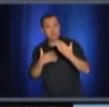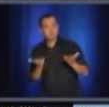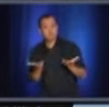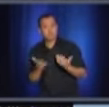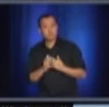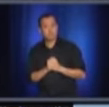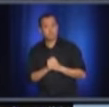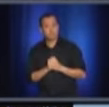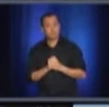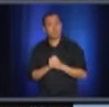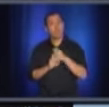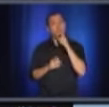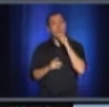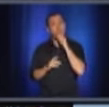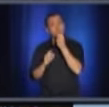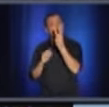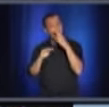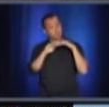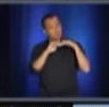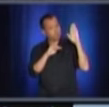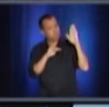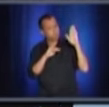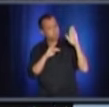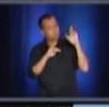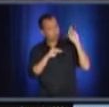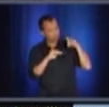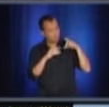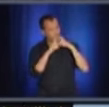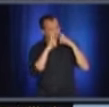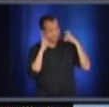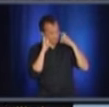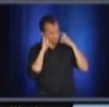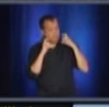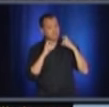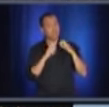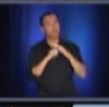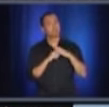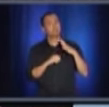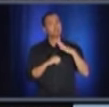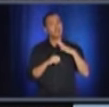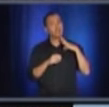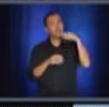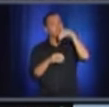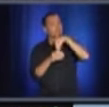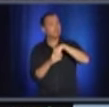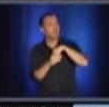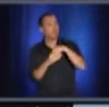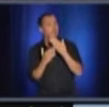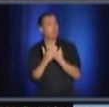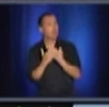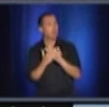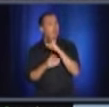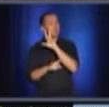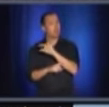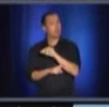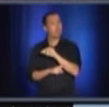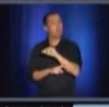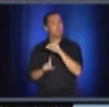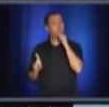les enfants de 12 ans et plus portent le masque, mais ils ne porteront pas à l'intérieur des écoles, donc à l'intérieur d'un lieu public fermé?